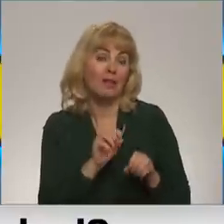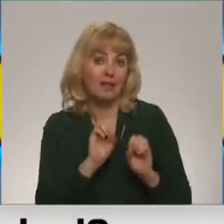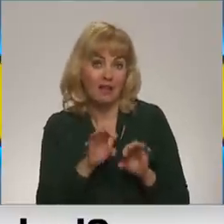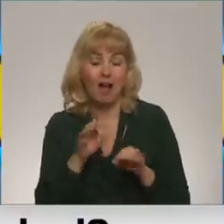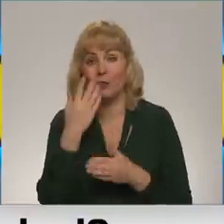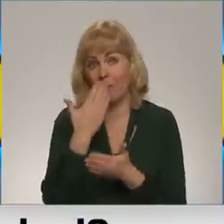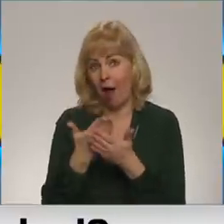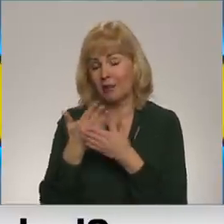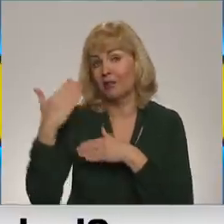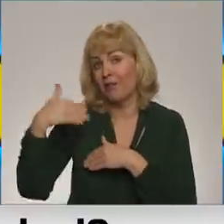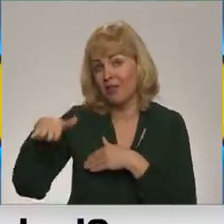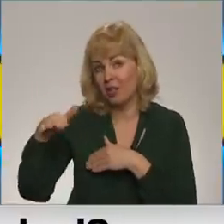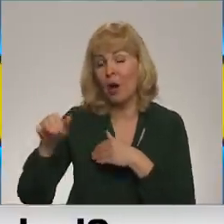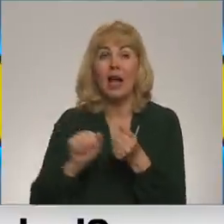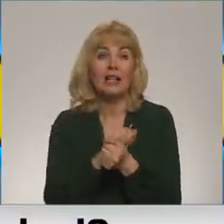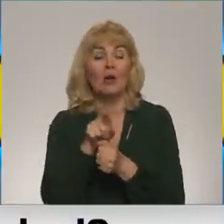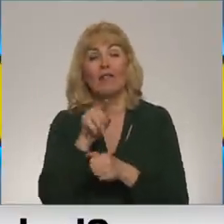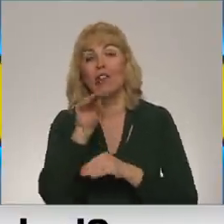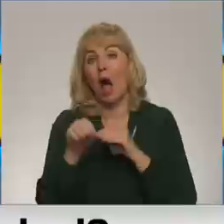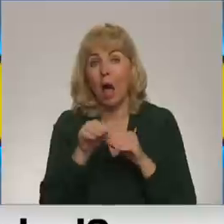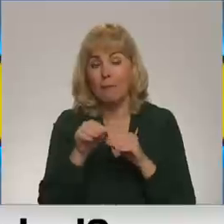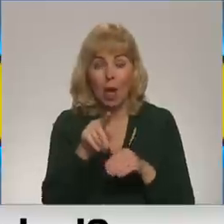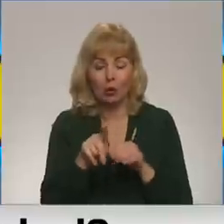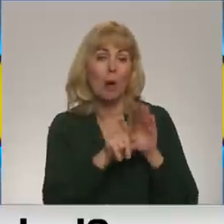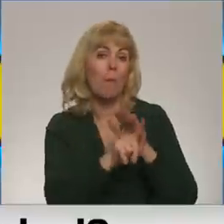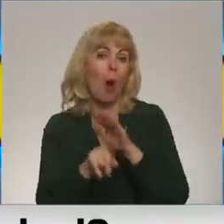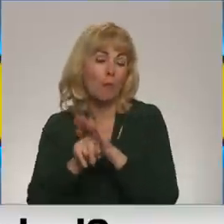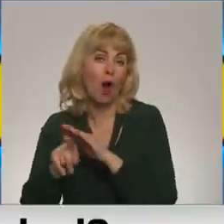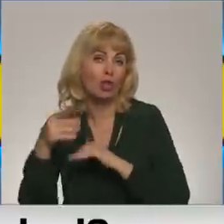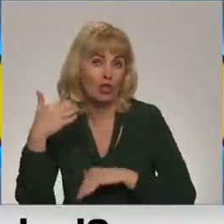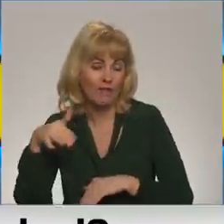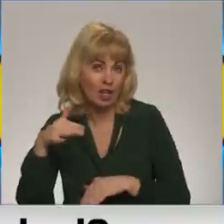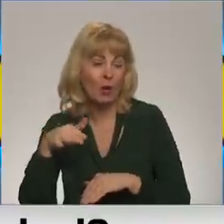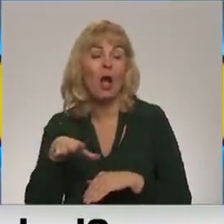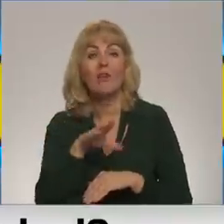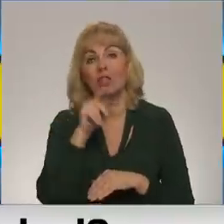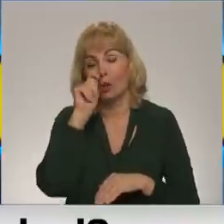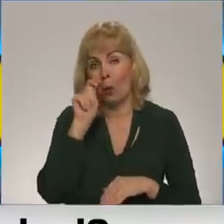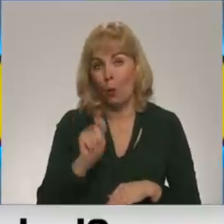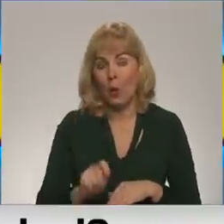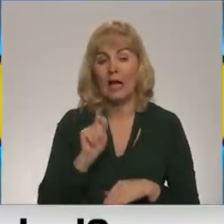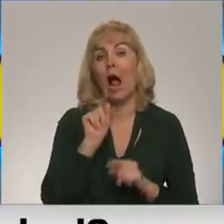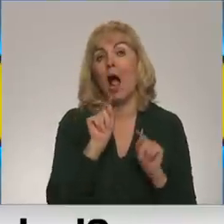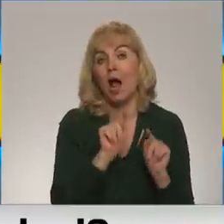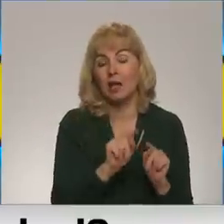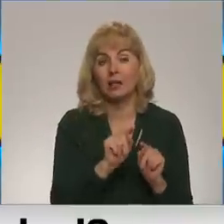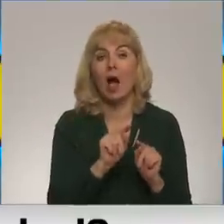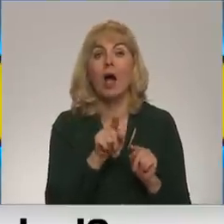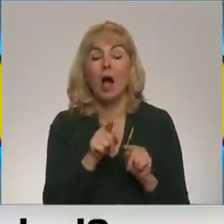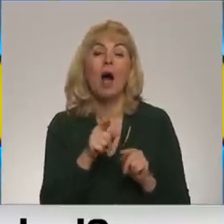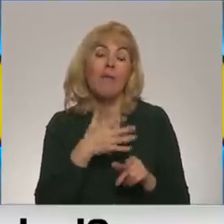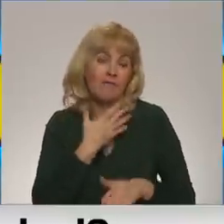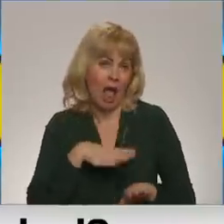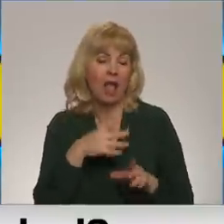video, kā viņi iznīcināja aprīkojumi, gan bombardēšanas video, gan viss tas, ko Ukraiņas puse vēlas